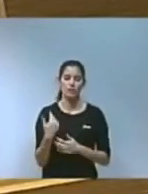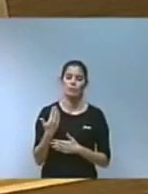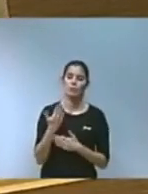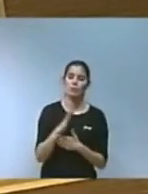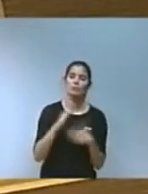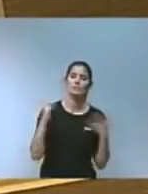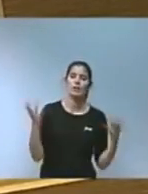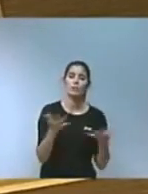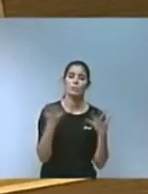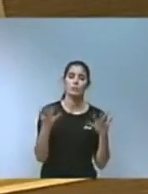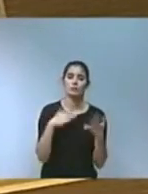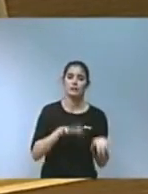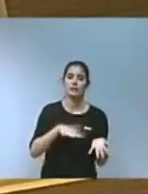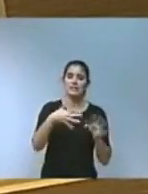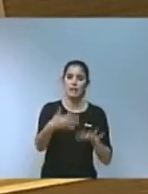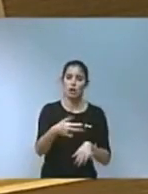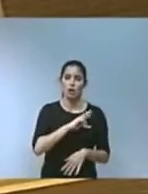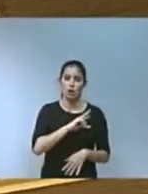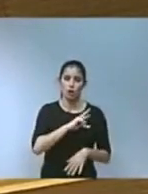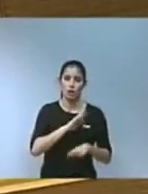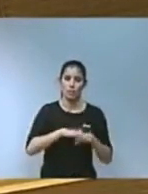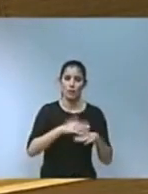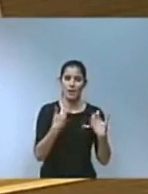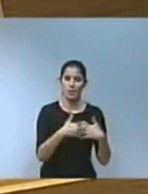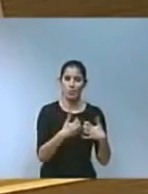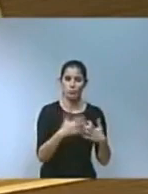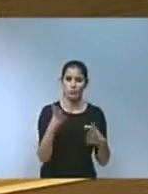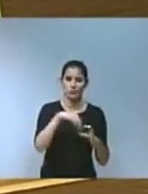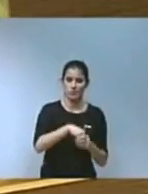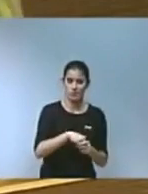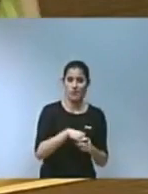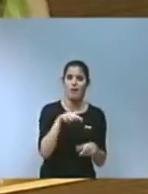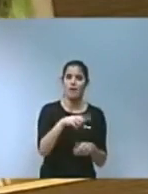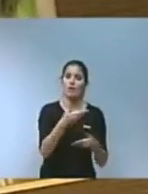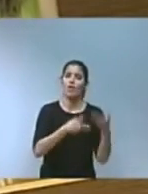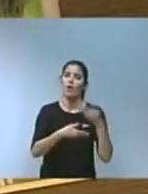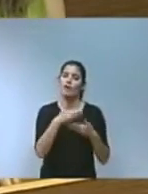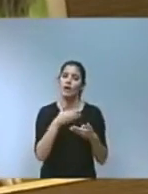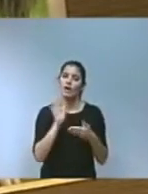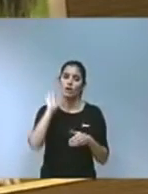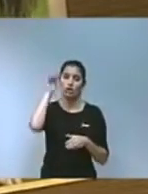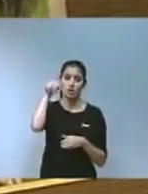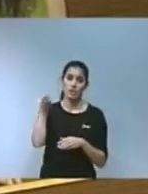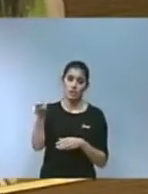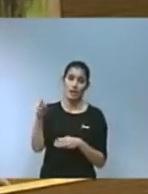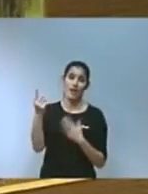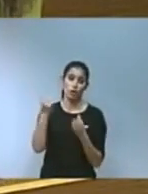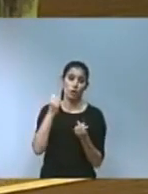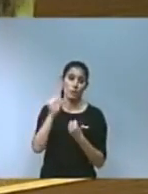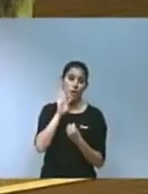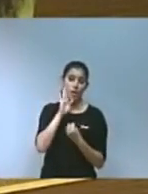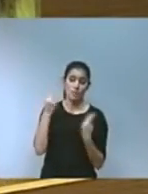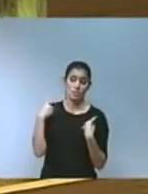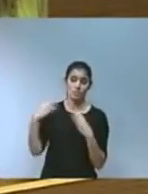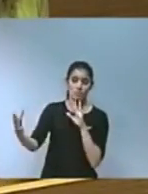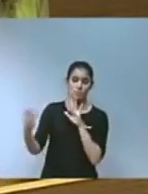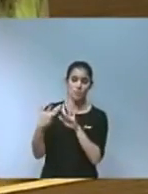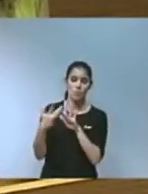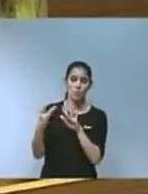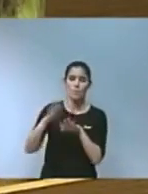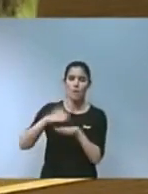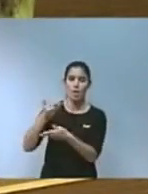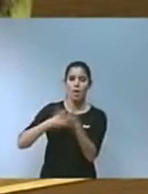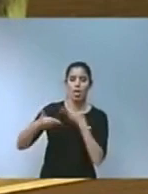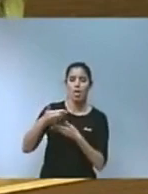transició ecològica a la indústria. Col·laborarem amb la Conselleria d'Economia per a fomentar les inversions en